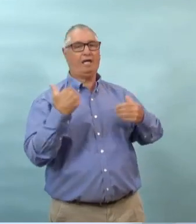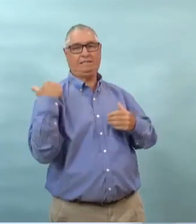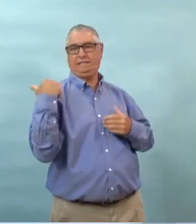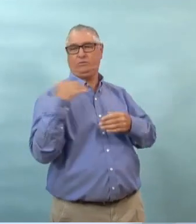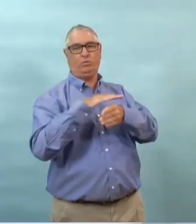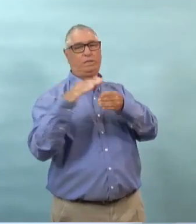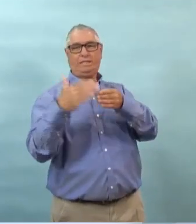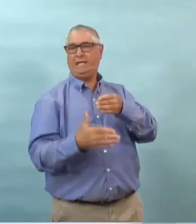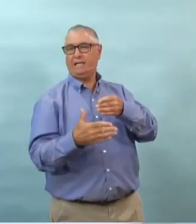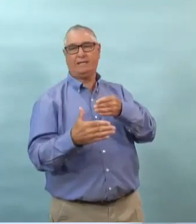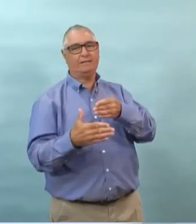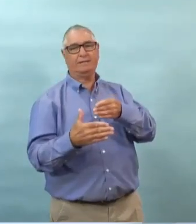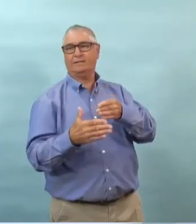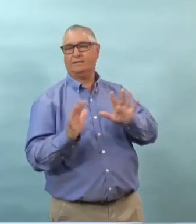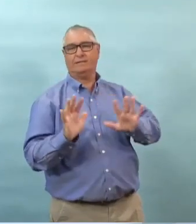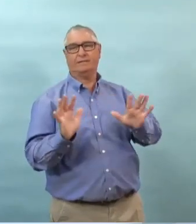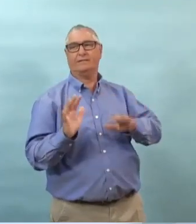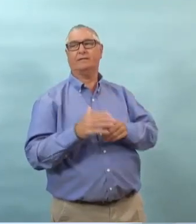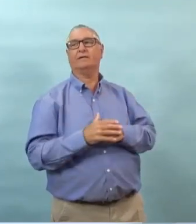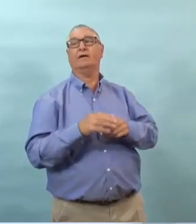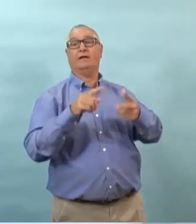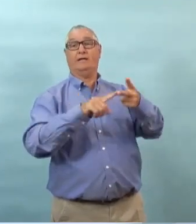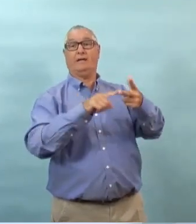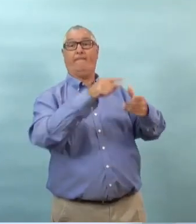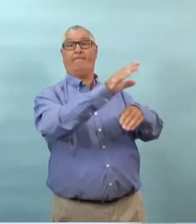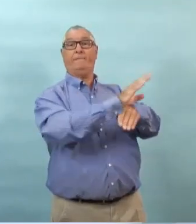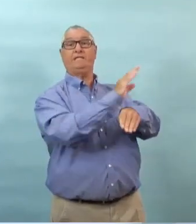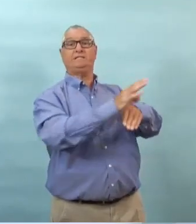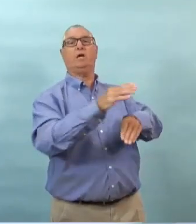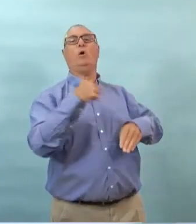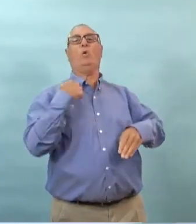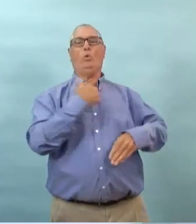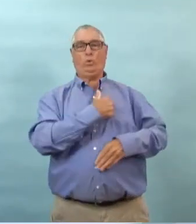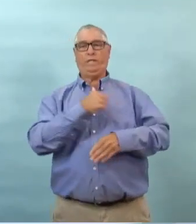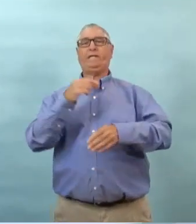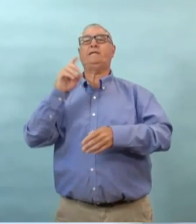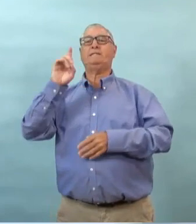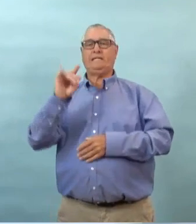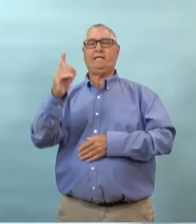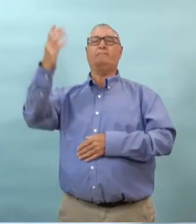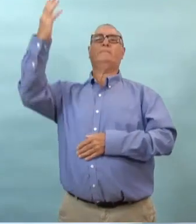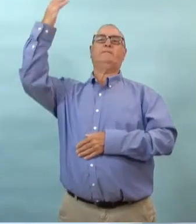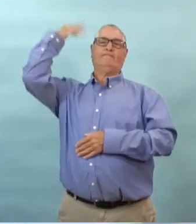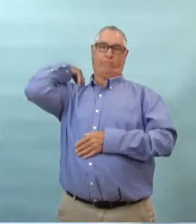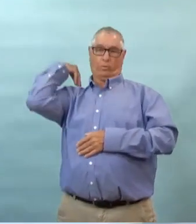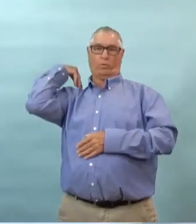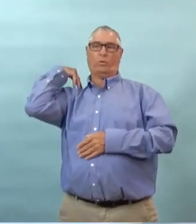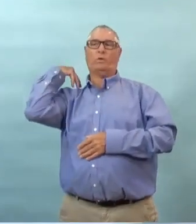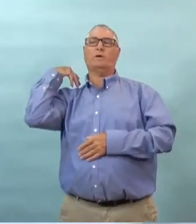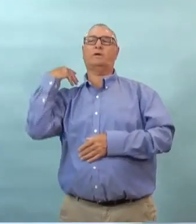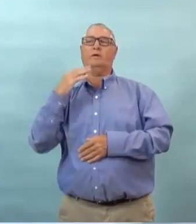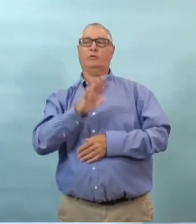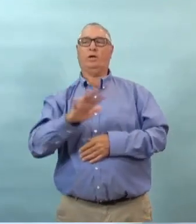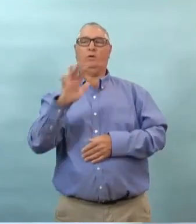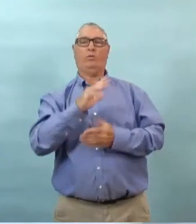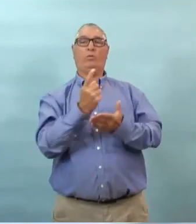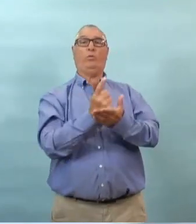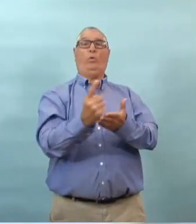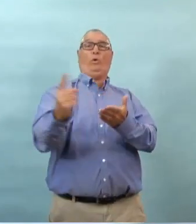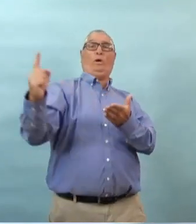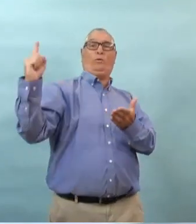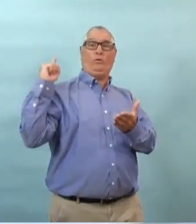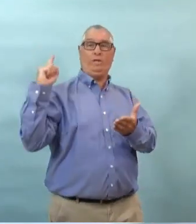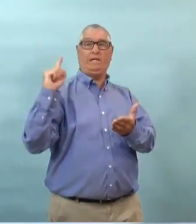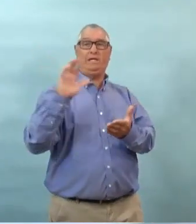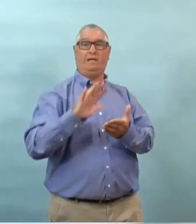un des membres de leur personnel avait été positif pour la coville mais c'était pas cette fin de semaine ça avait été plutôt que ça et je